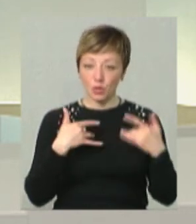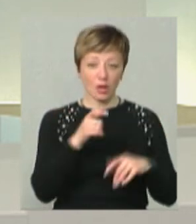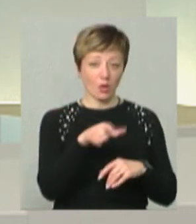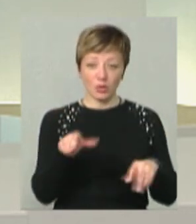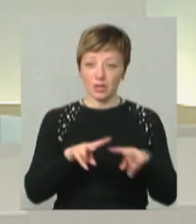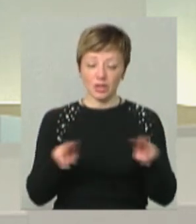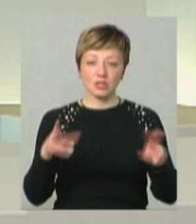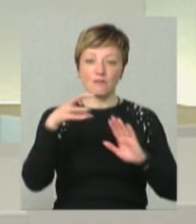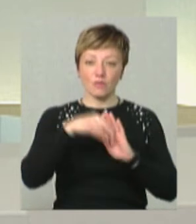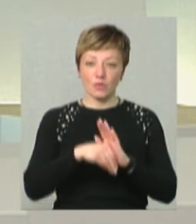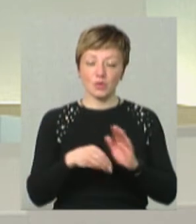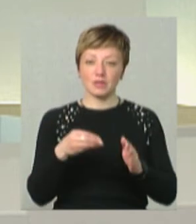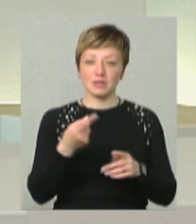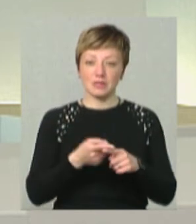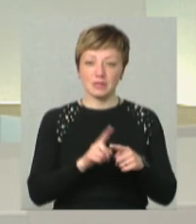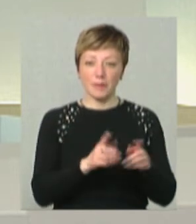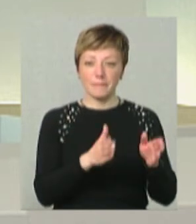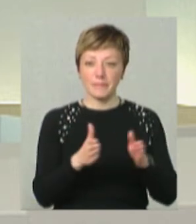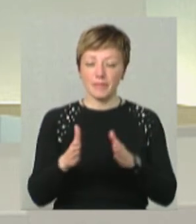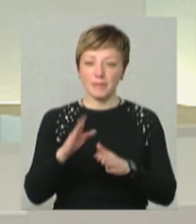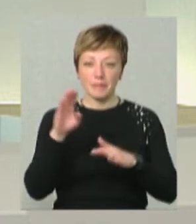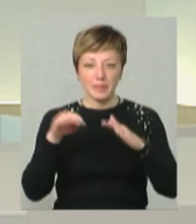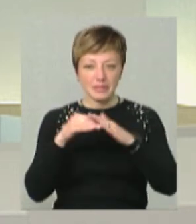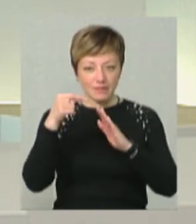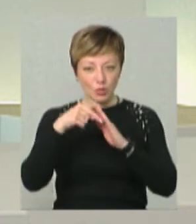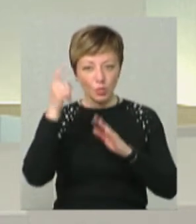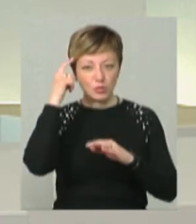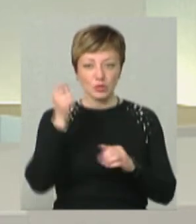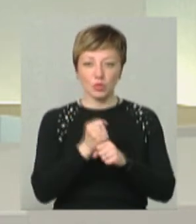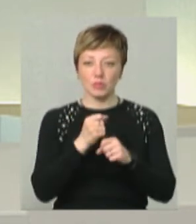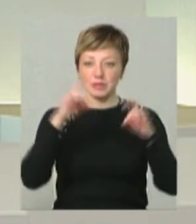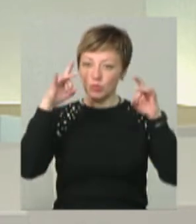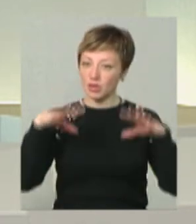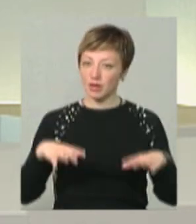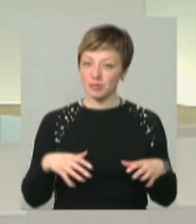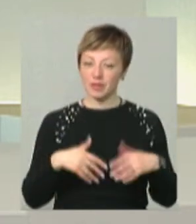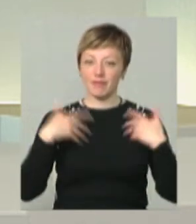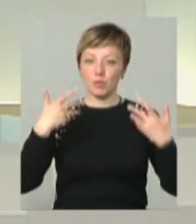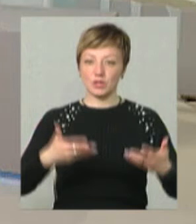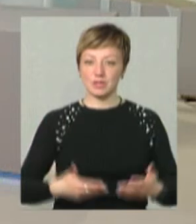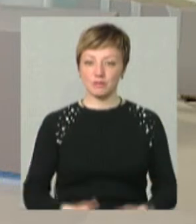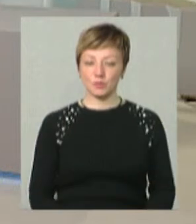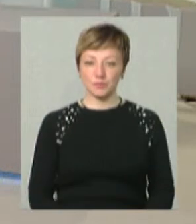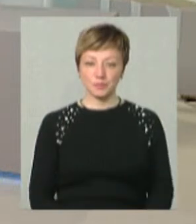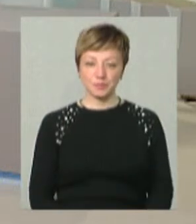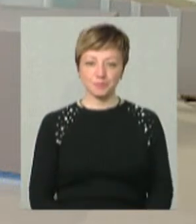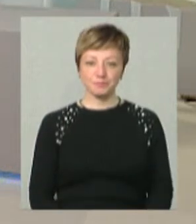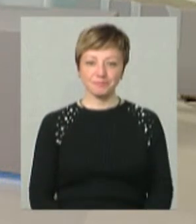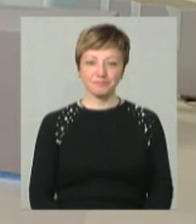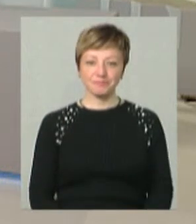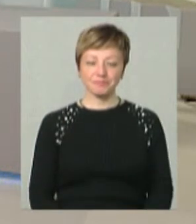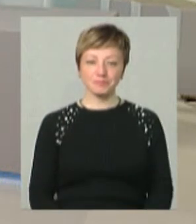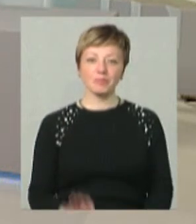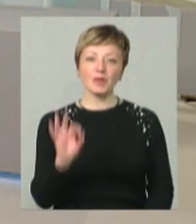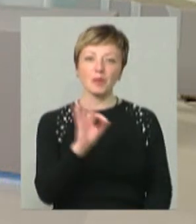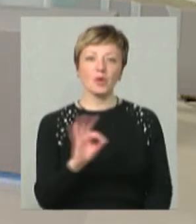теж, тому що це входить, ця механіка входить під свідомість. Вона вже робить це спонтанно імпульсиво. Те, що стосується